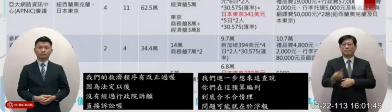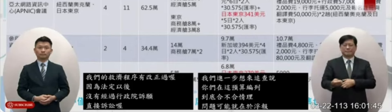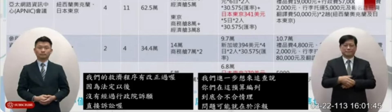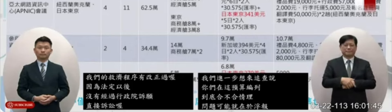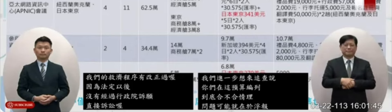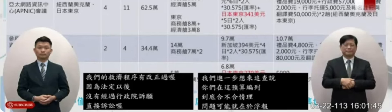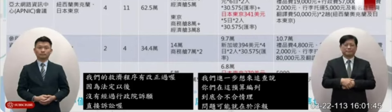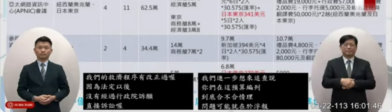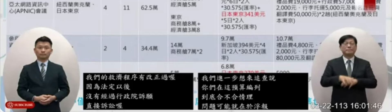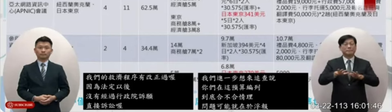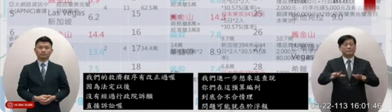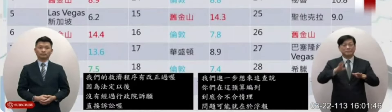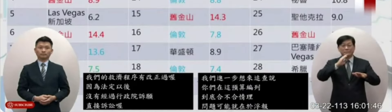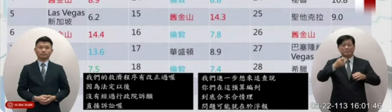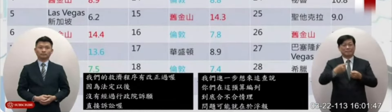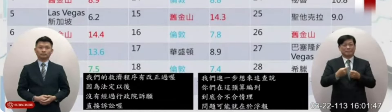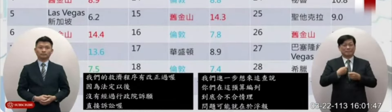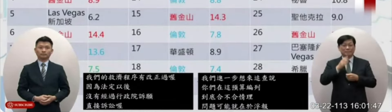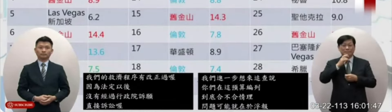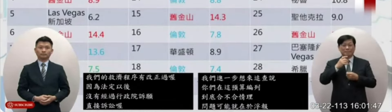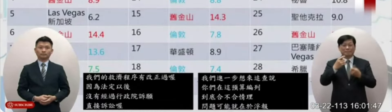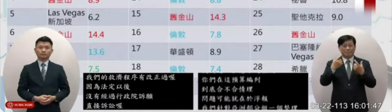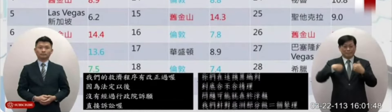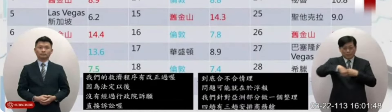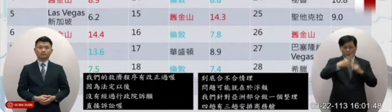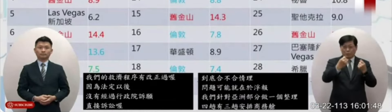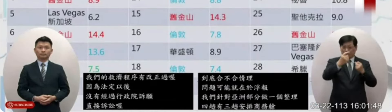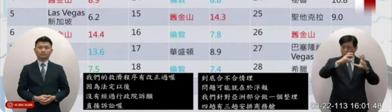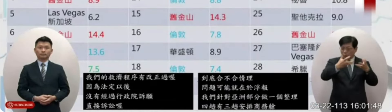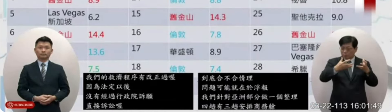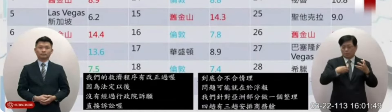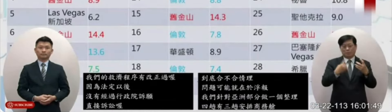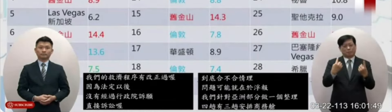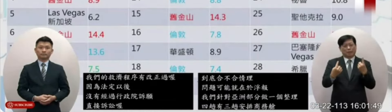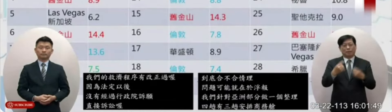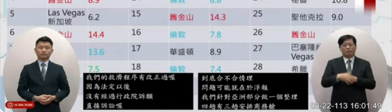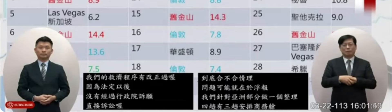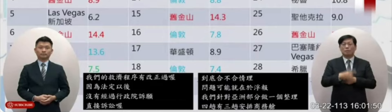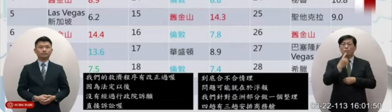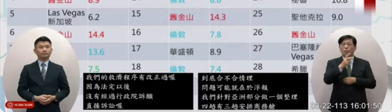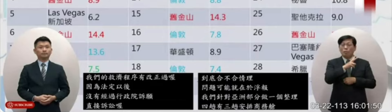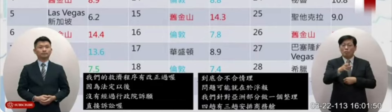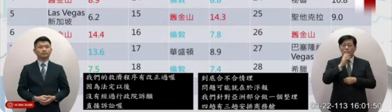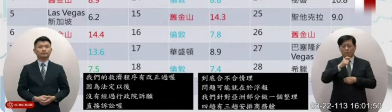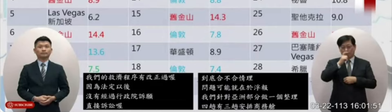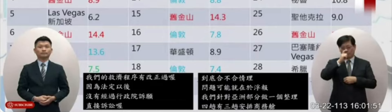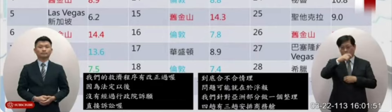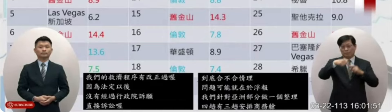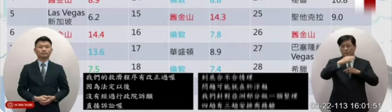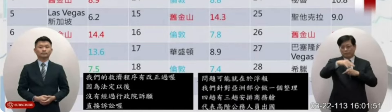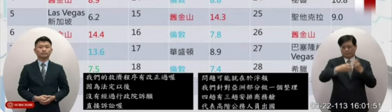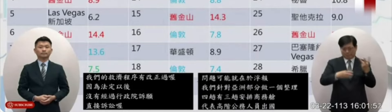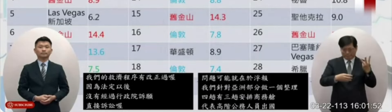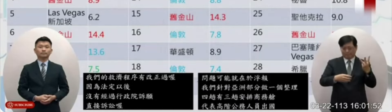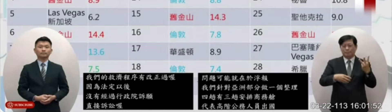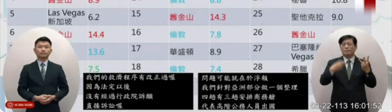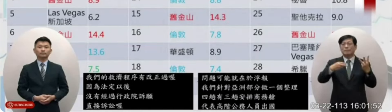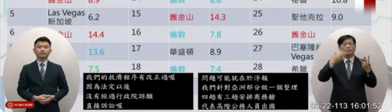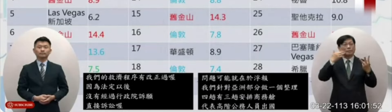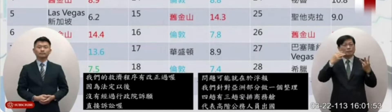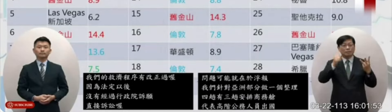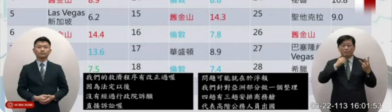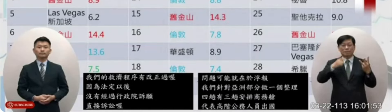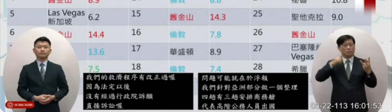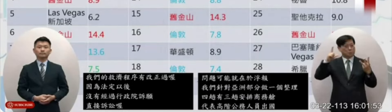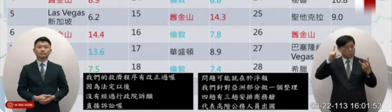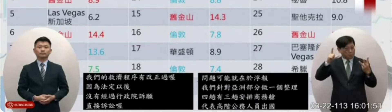看下一張投影片我們直接把去的同一個國家拿出來比較紅色的是舊金山三個然後呢